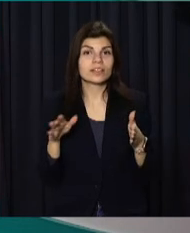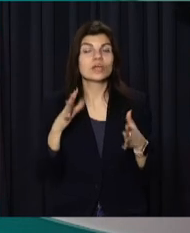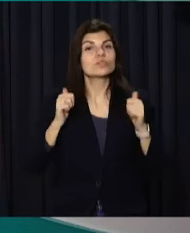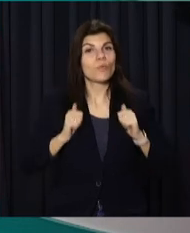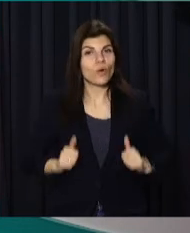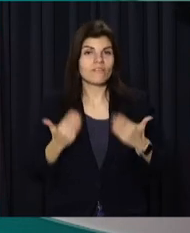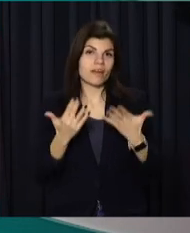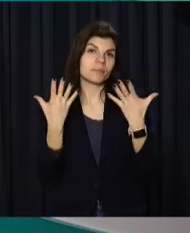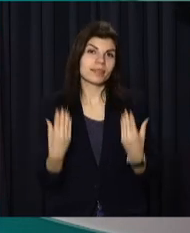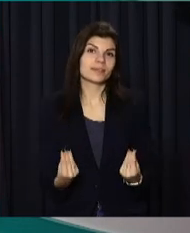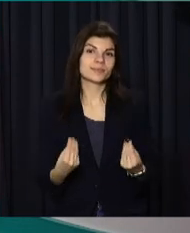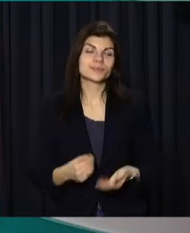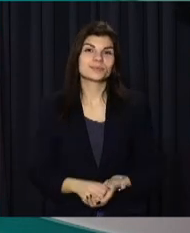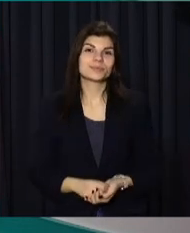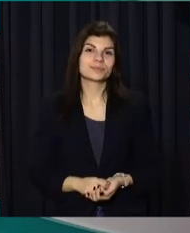Спокійного вам дня.